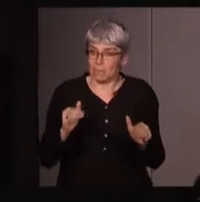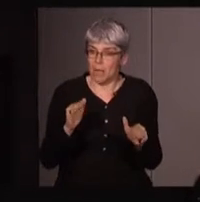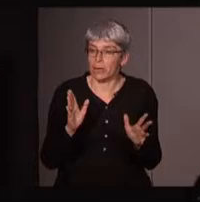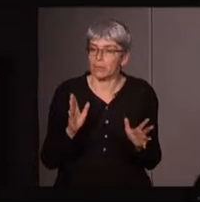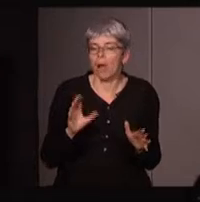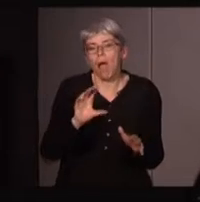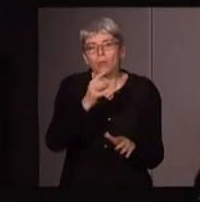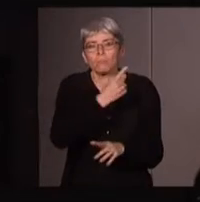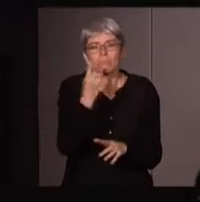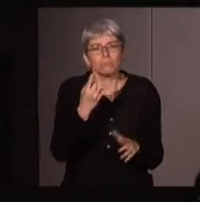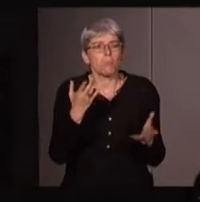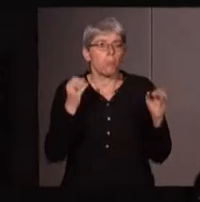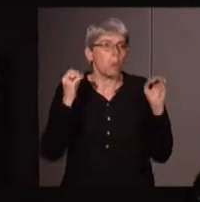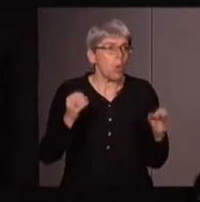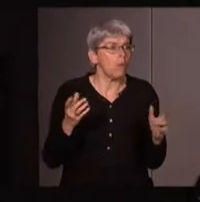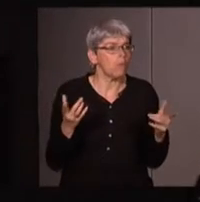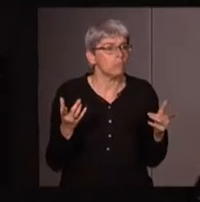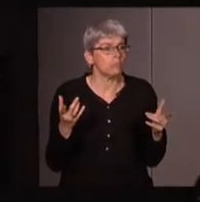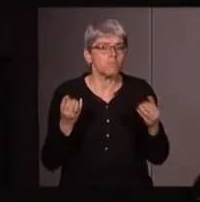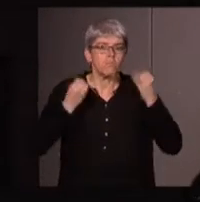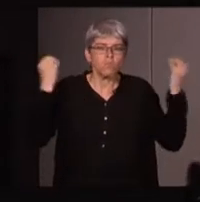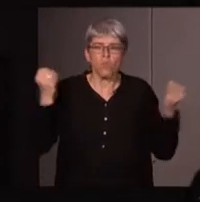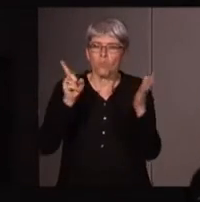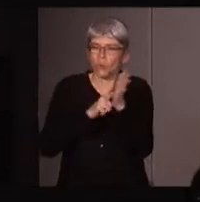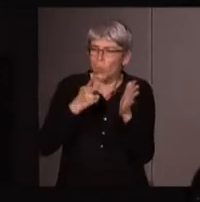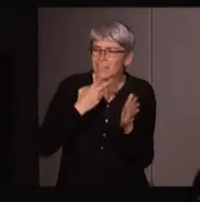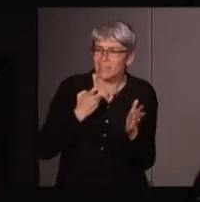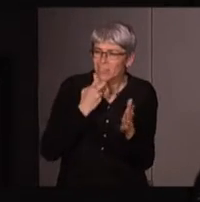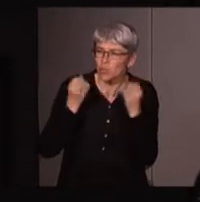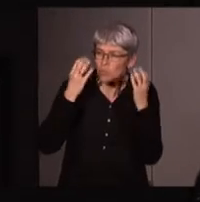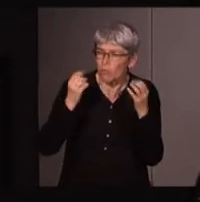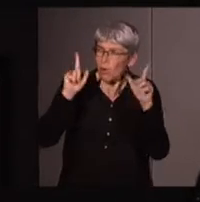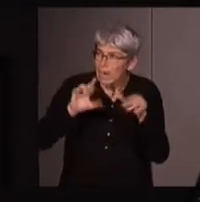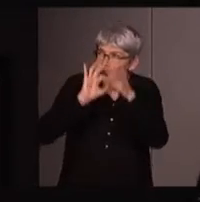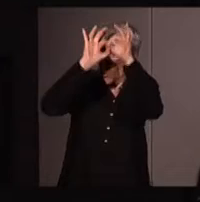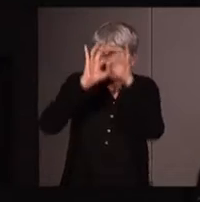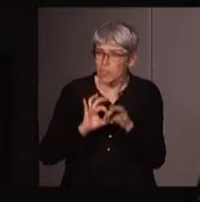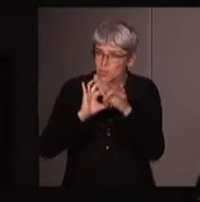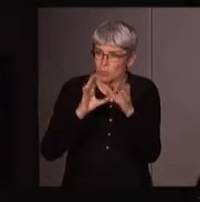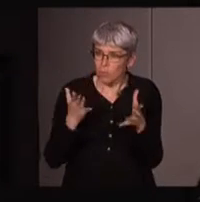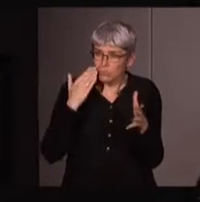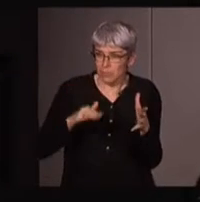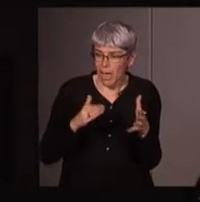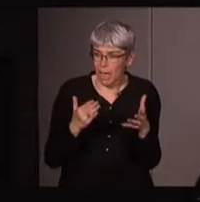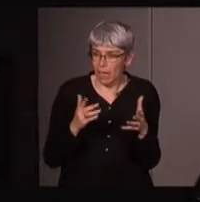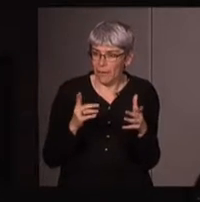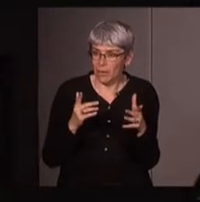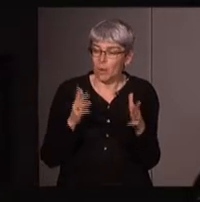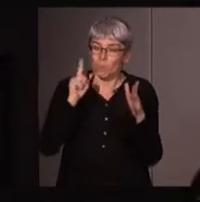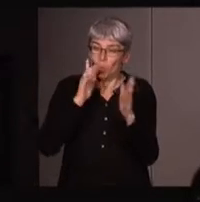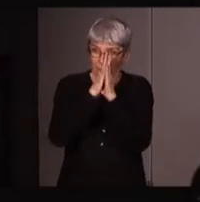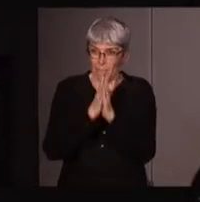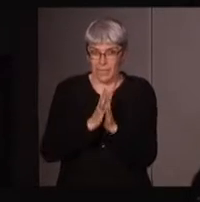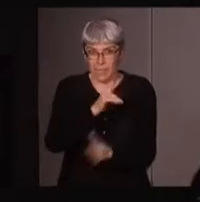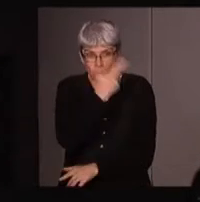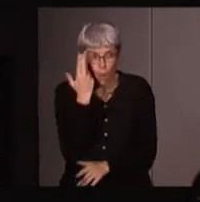Évidemment, vous pensez au Quaker, vous pouvez penser aussi au mouvement des droits civiques qui ont été très largement ancrés dans l'église noire